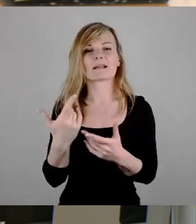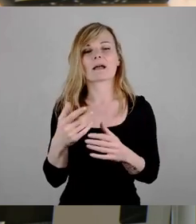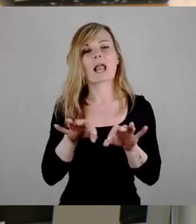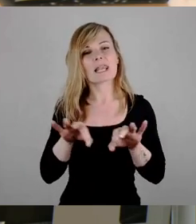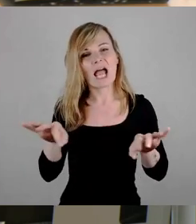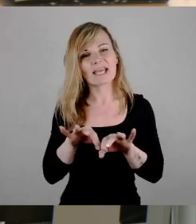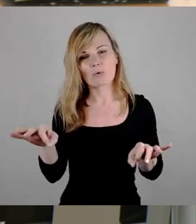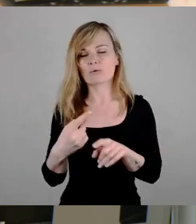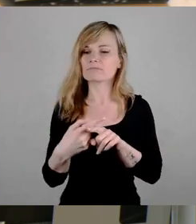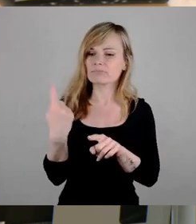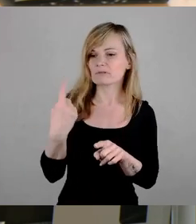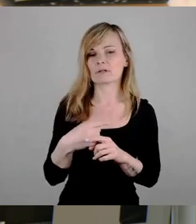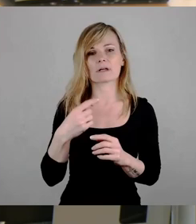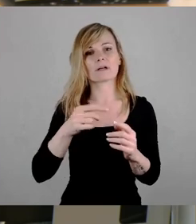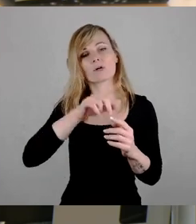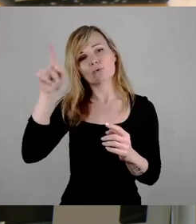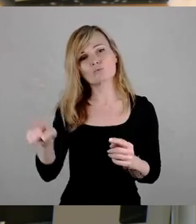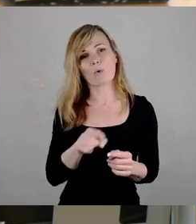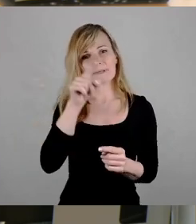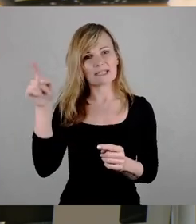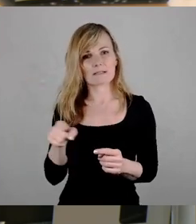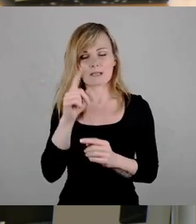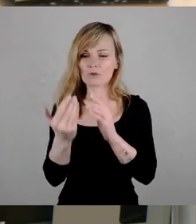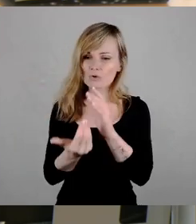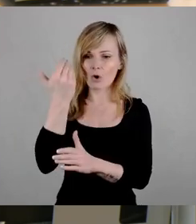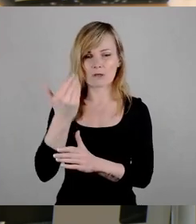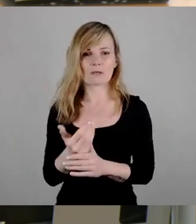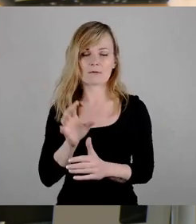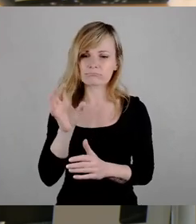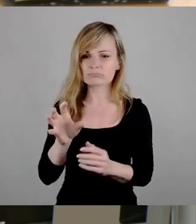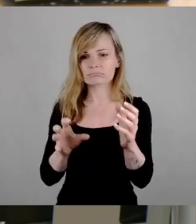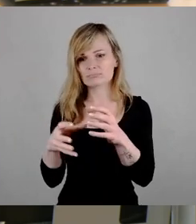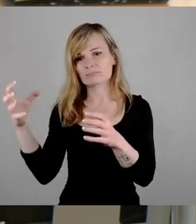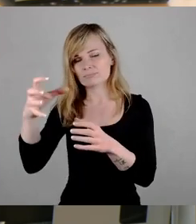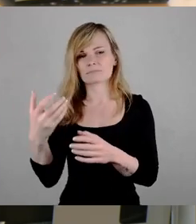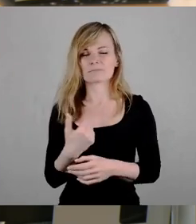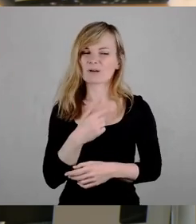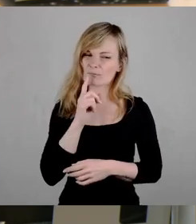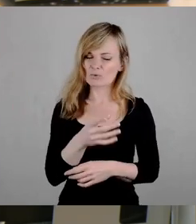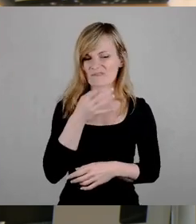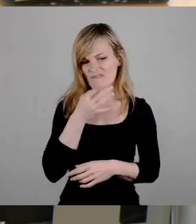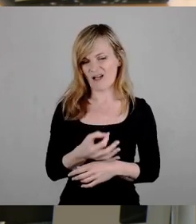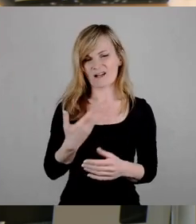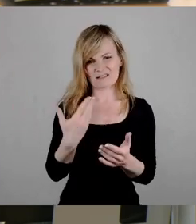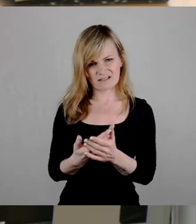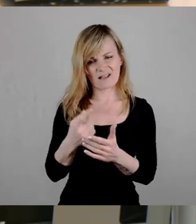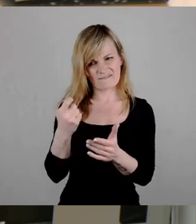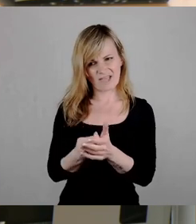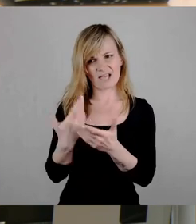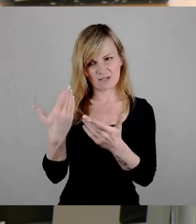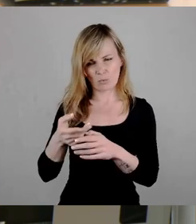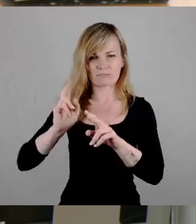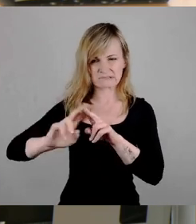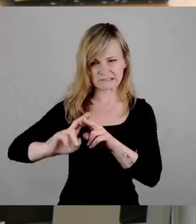Turbinen müssten erneuert werden. Und da muss man sich wirklich fragen, ist es diese Investition wert? Und deshalb